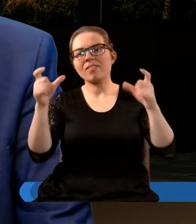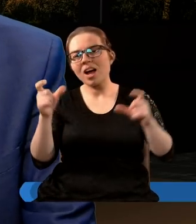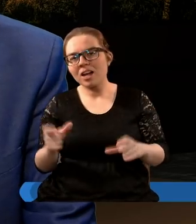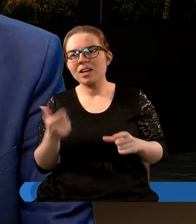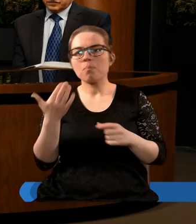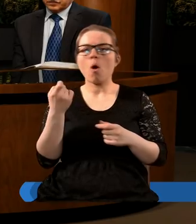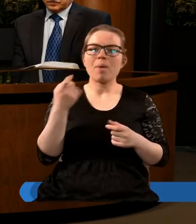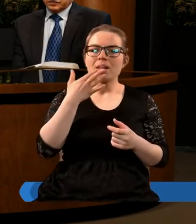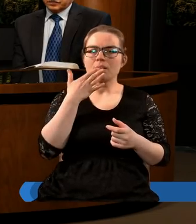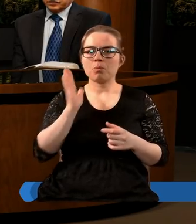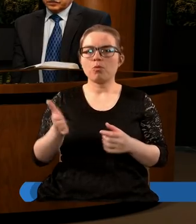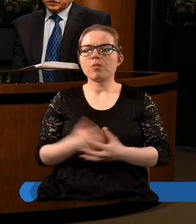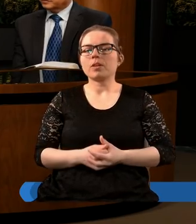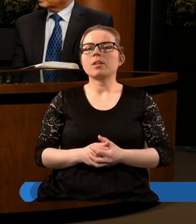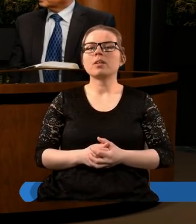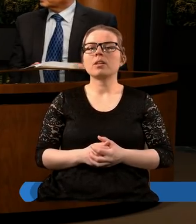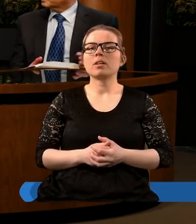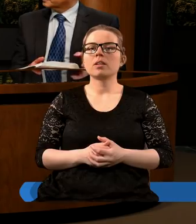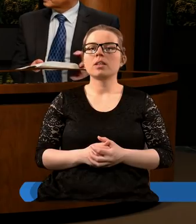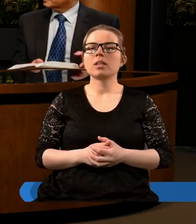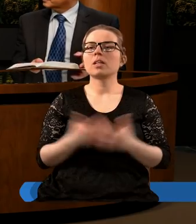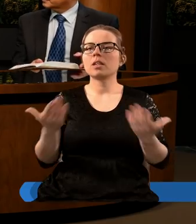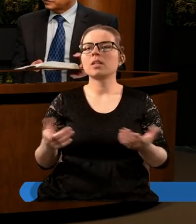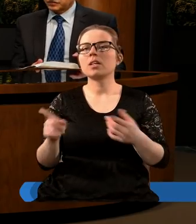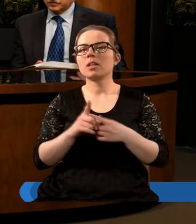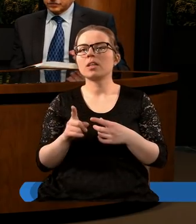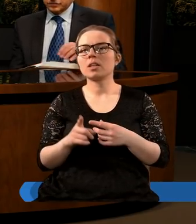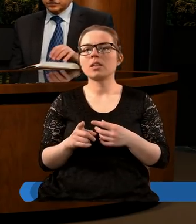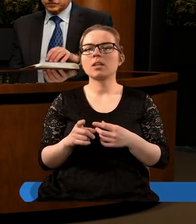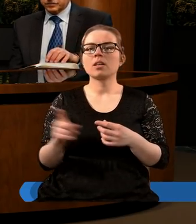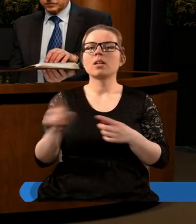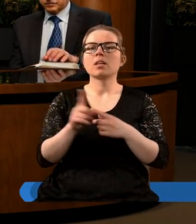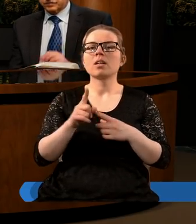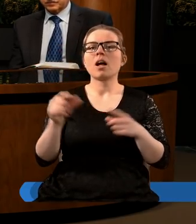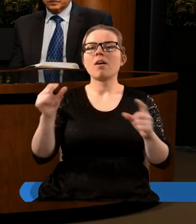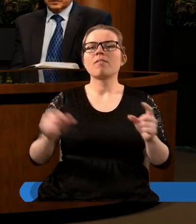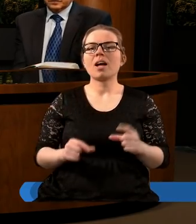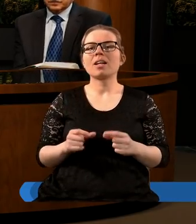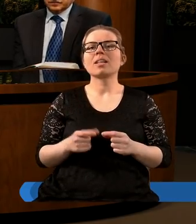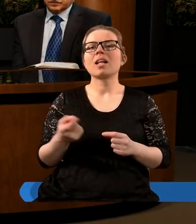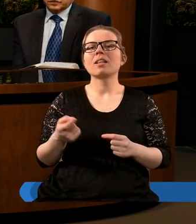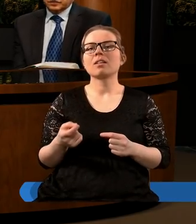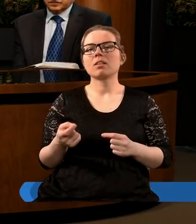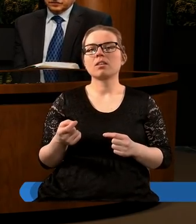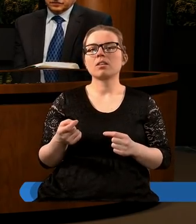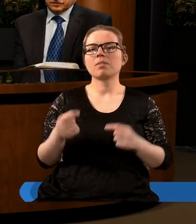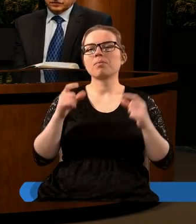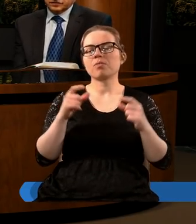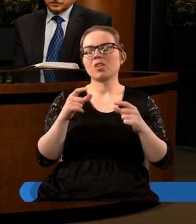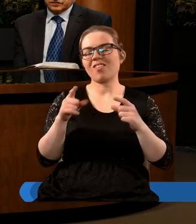warto je odczytać tak może przeczytajmy te wersety tak? Mariusz muszę mam takie pytanie odnośnie tego wiersza dwunastego bo pojawia się ten symbol